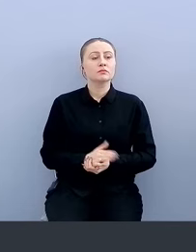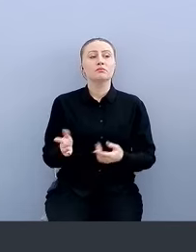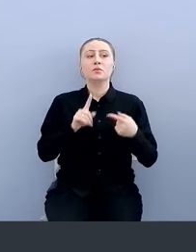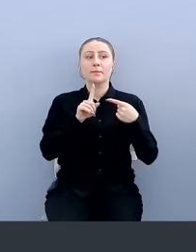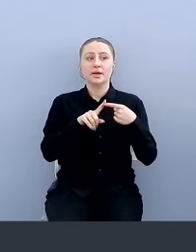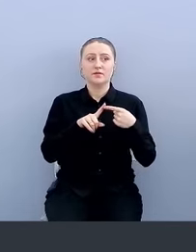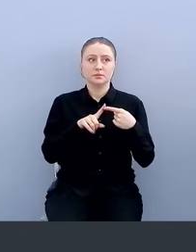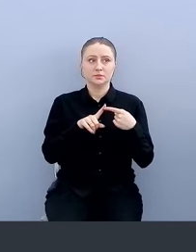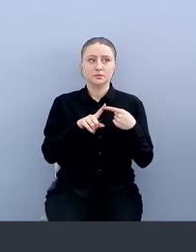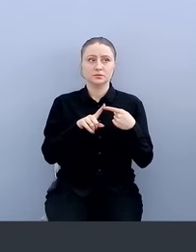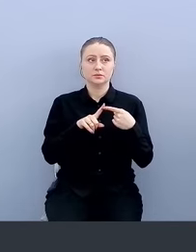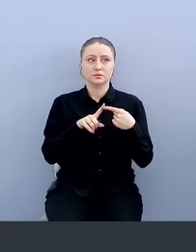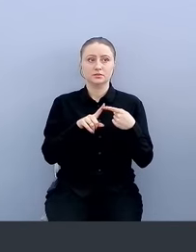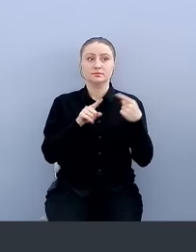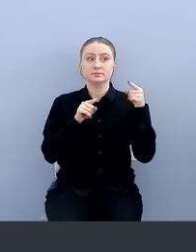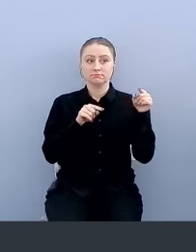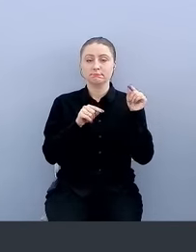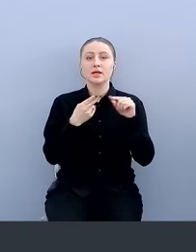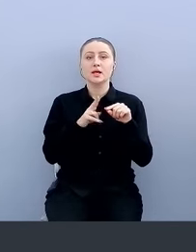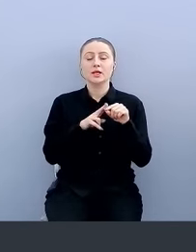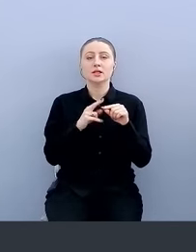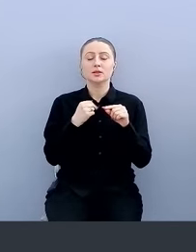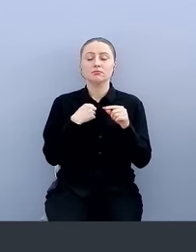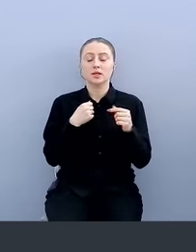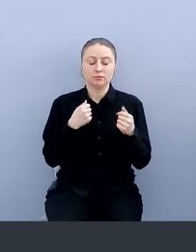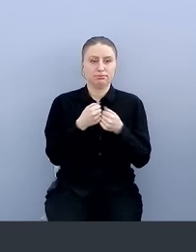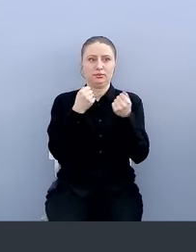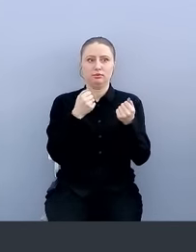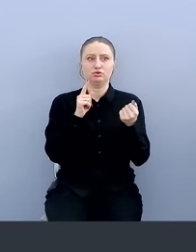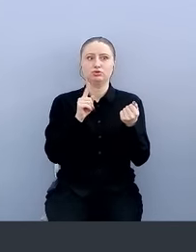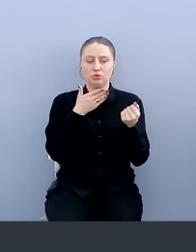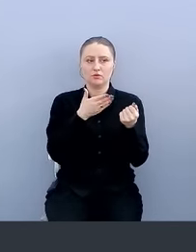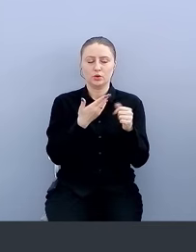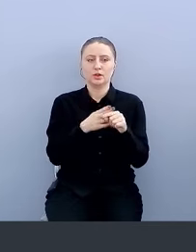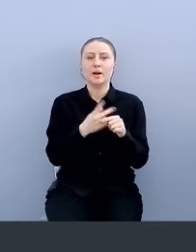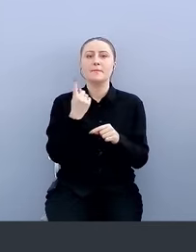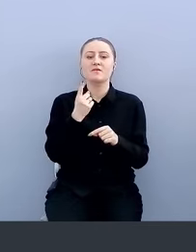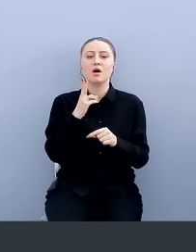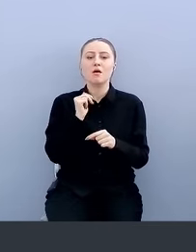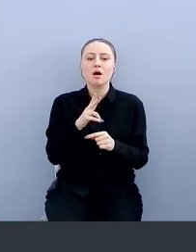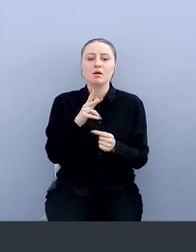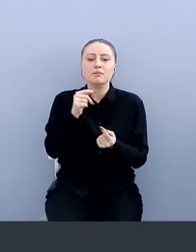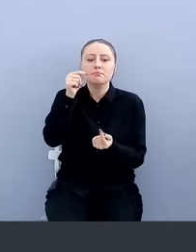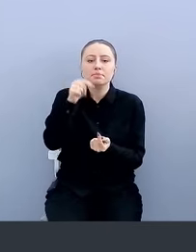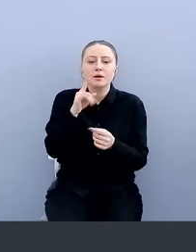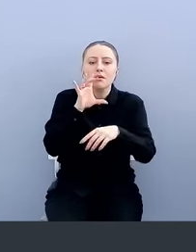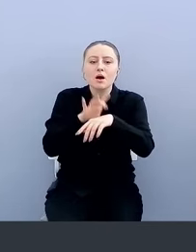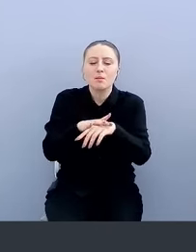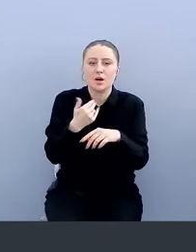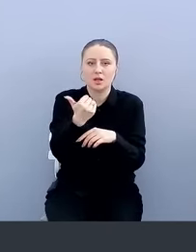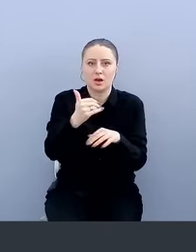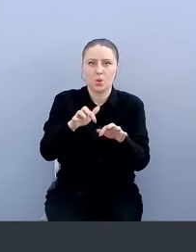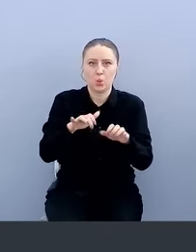Первое, это то, с чем мы столкнулись, это бы у нас был выбор в самом начале, как авторизовать устройство. То есть наша основная